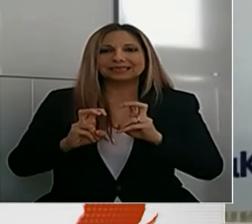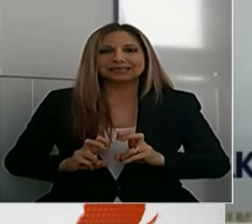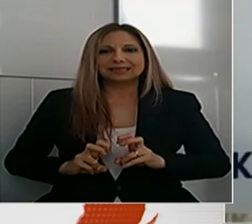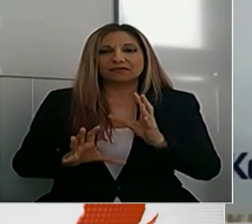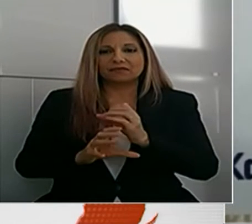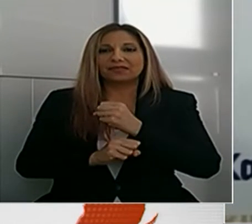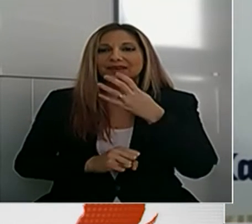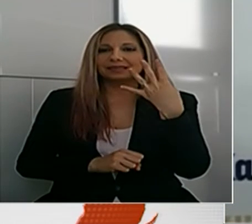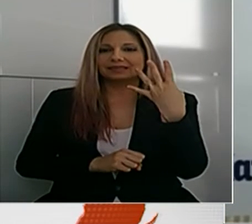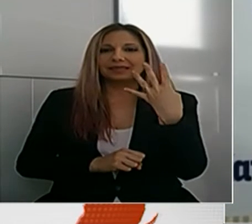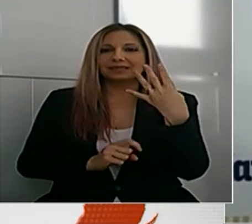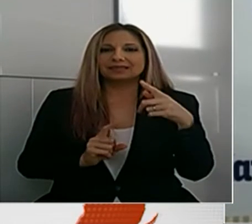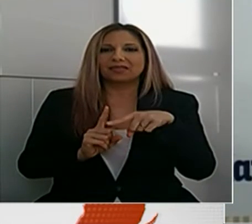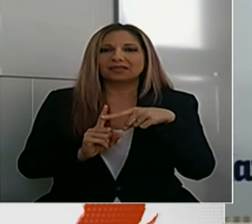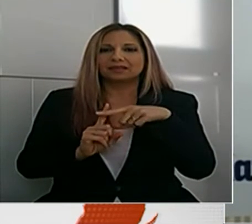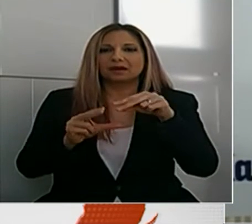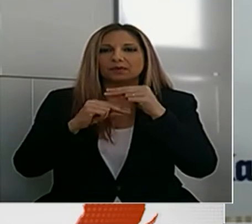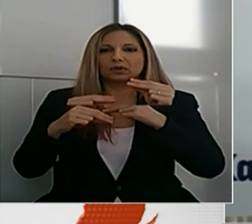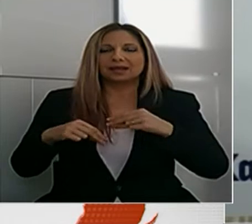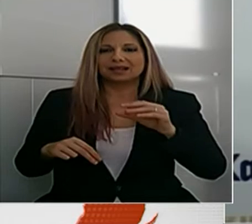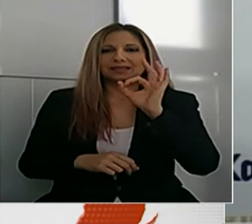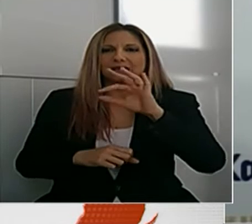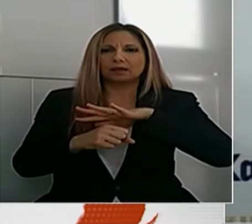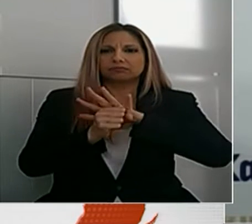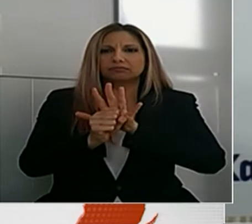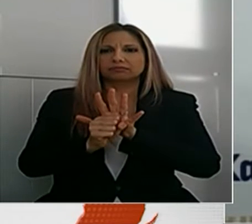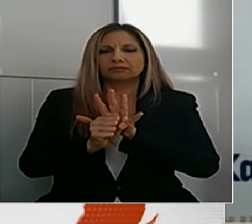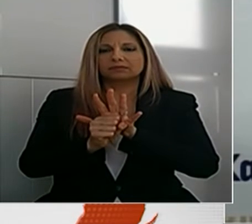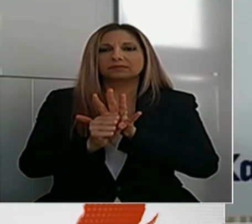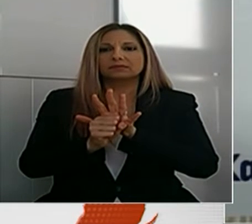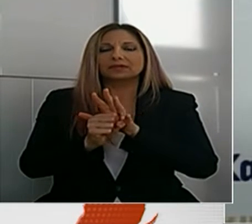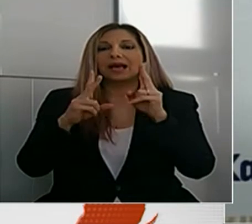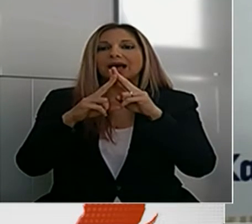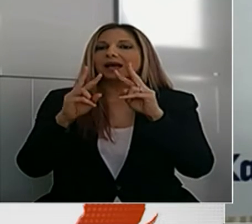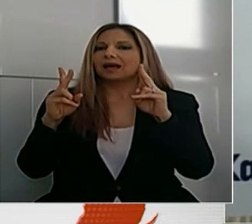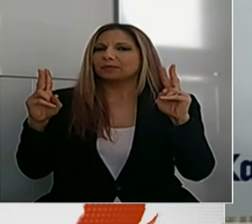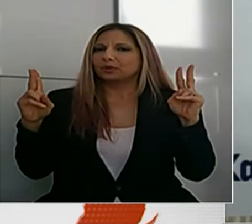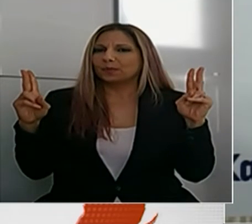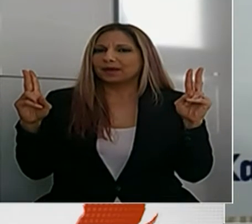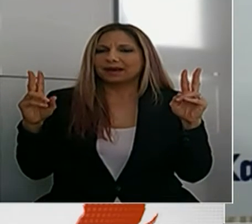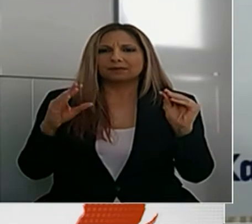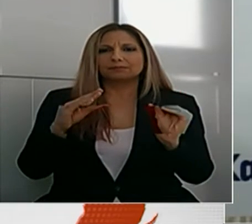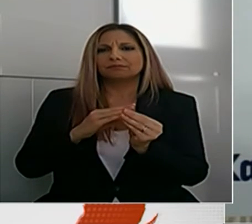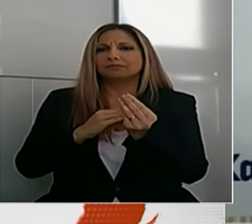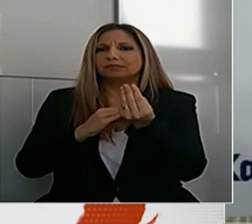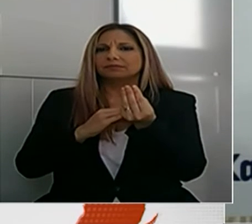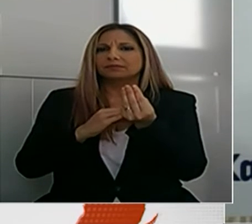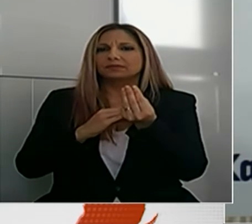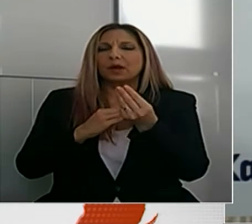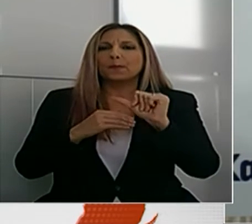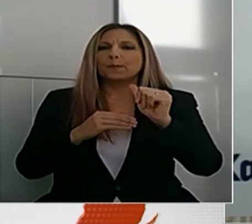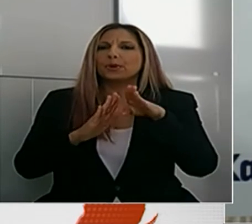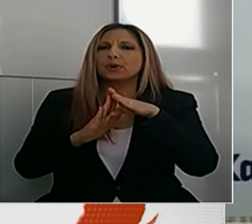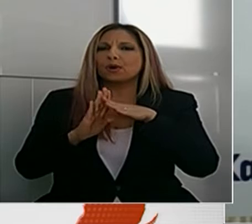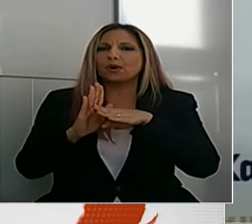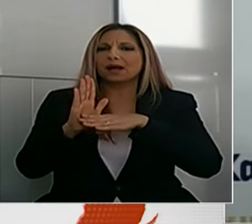θετικά αποτελέσμα του Ιού SARS-CoV-2. Αναλυτικά τα δεδομένα έχουν ως εξής. Από το πρόγραμμα του Υπουργείου Υγείας